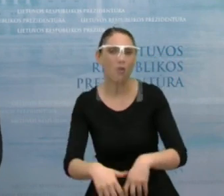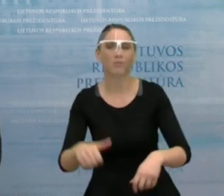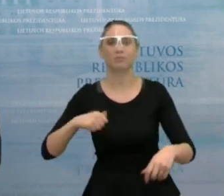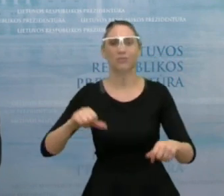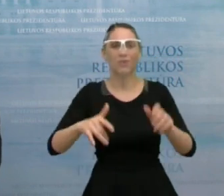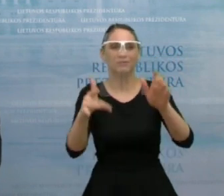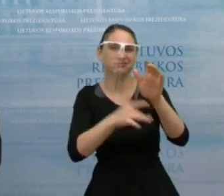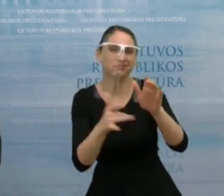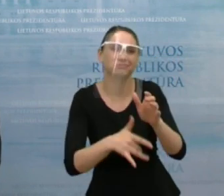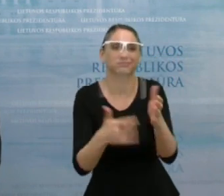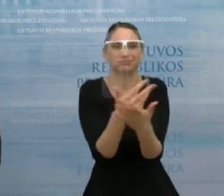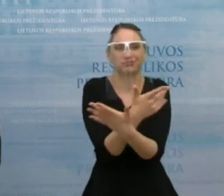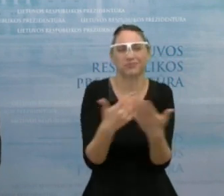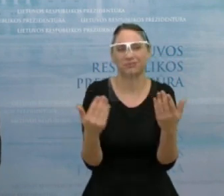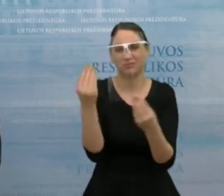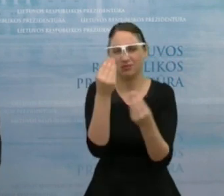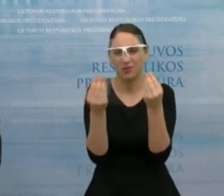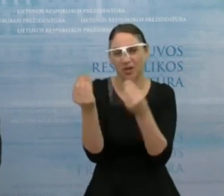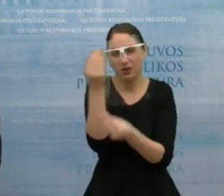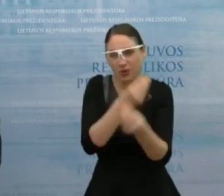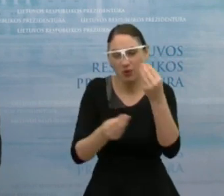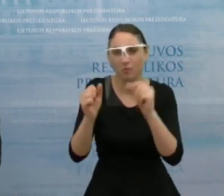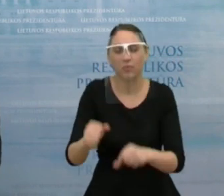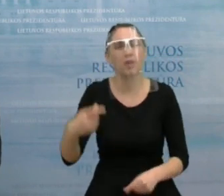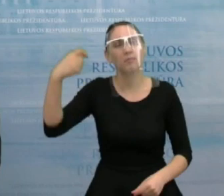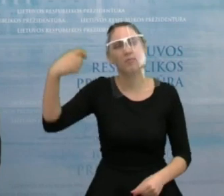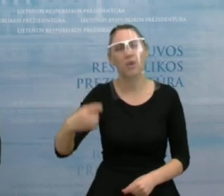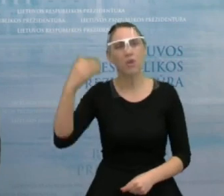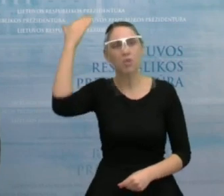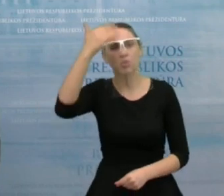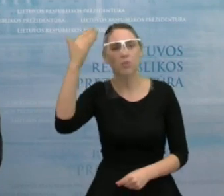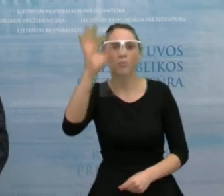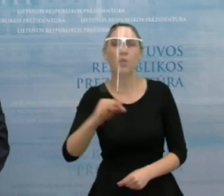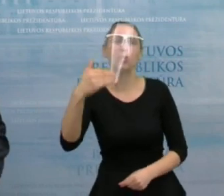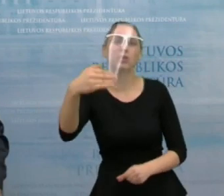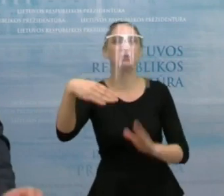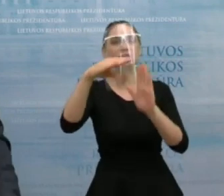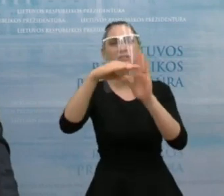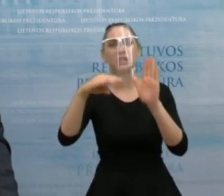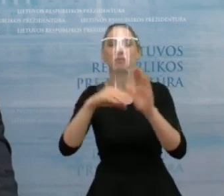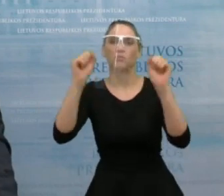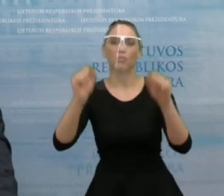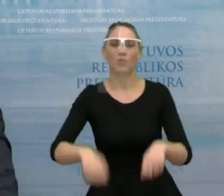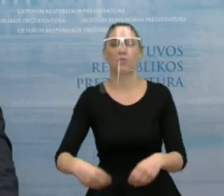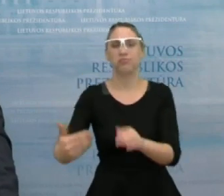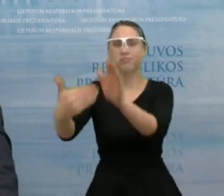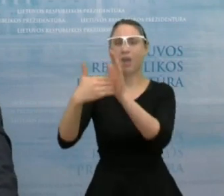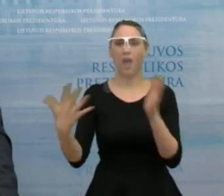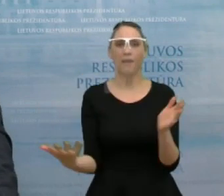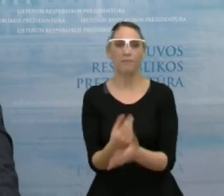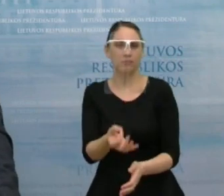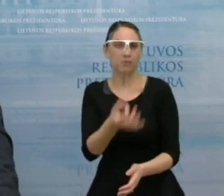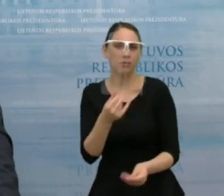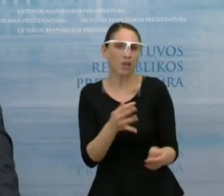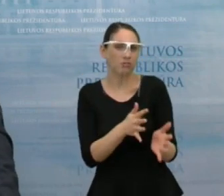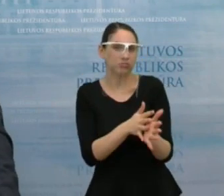sudaro landas net ir penėgų plavimui. Kokia yra prezidento nuomonė apie šias pataisas? Ar jis, ar prezidentas čia taip pat mato tų bandų ir